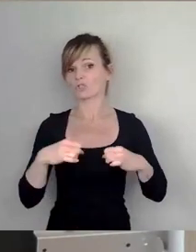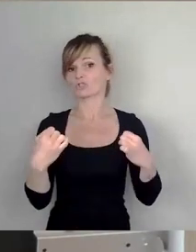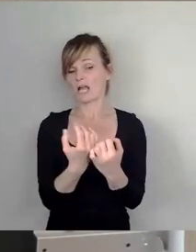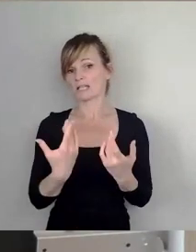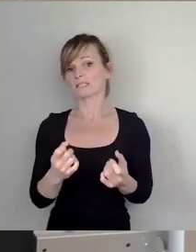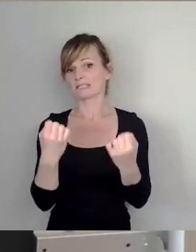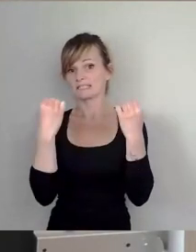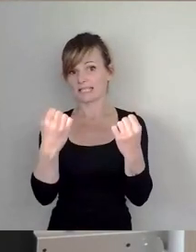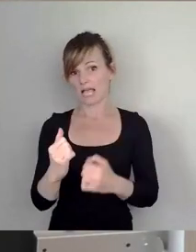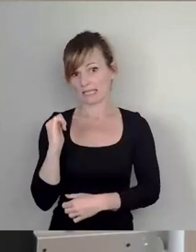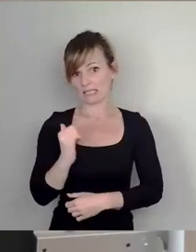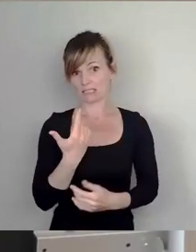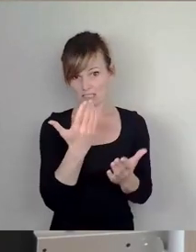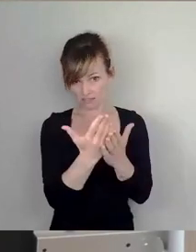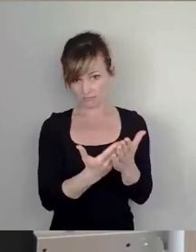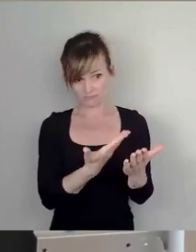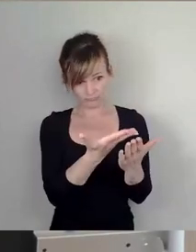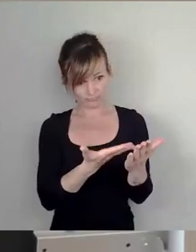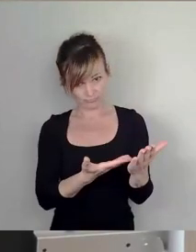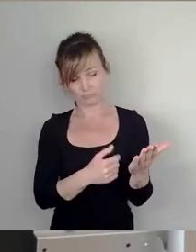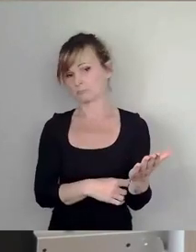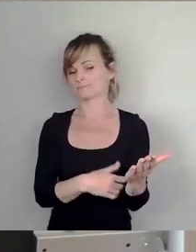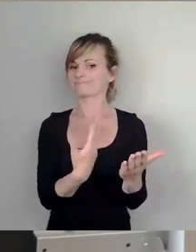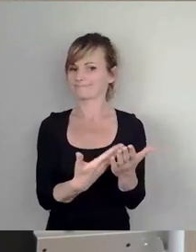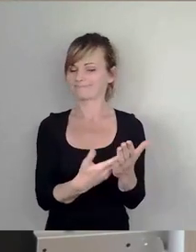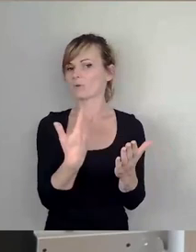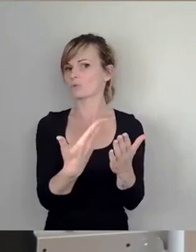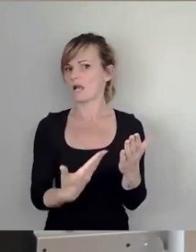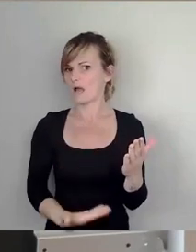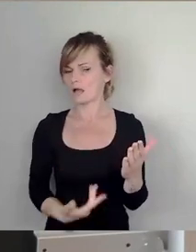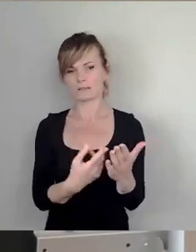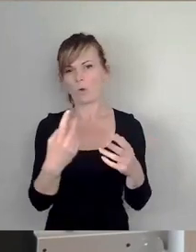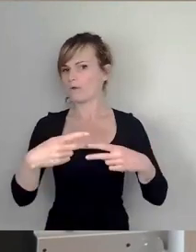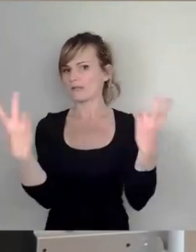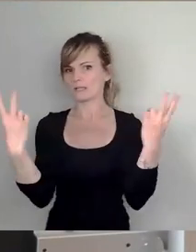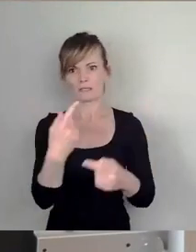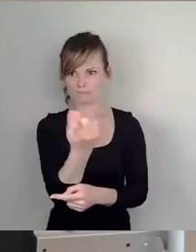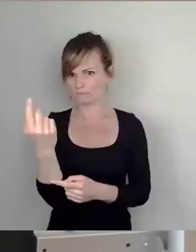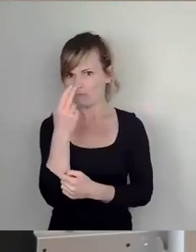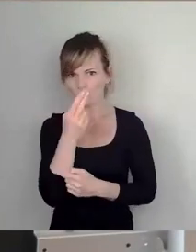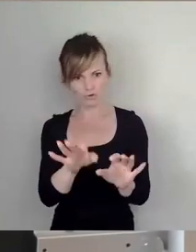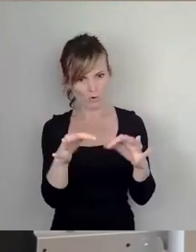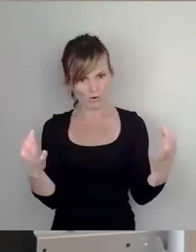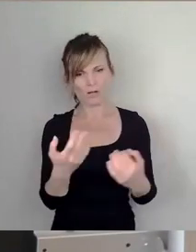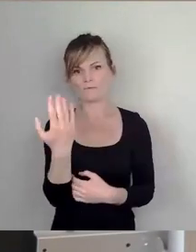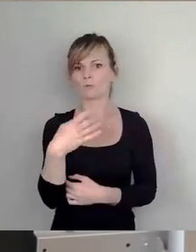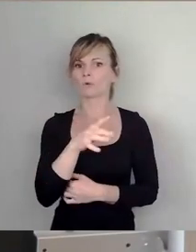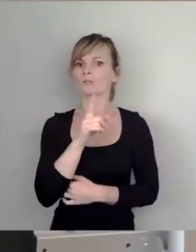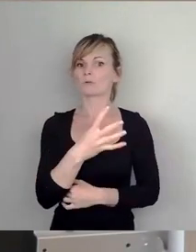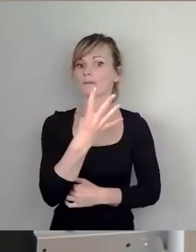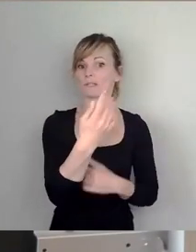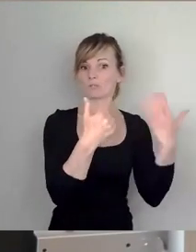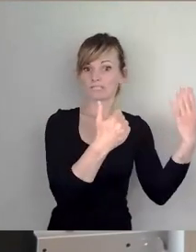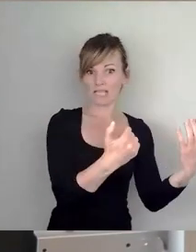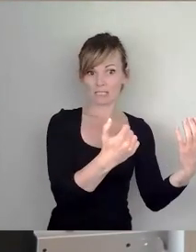und die Unterlagen sind öffentlich zugänglich von 1964. Dort